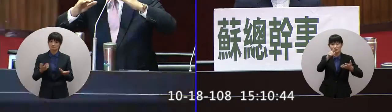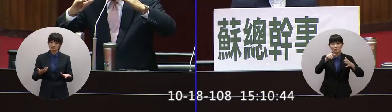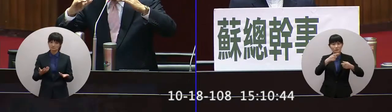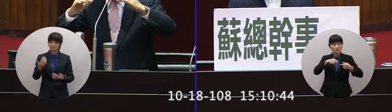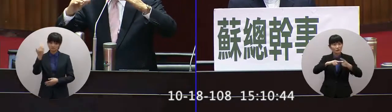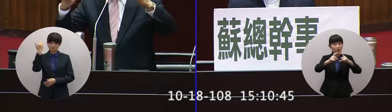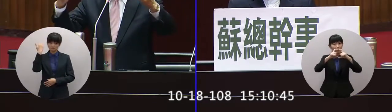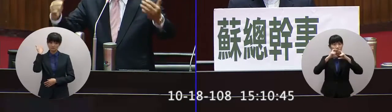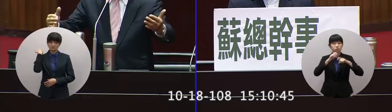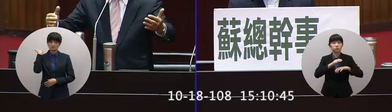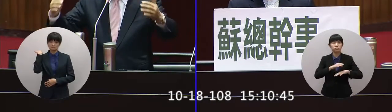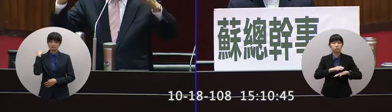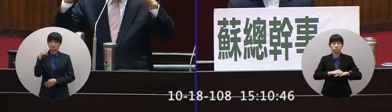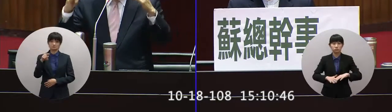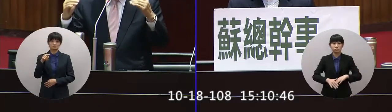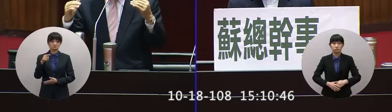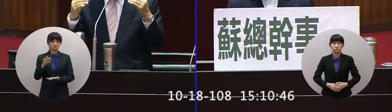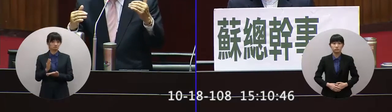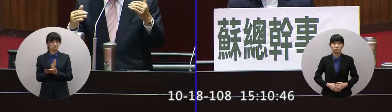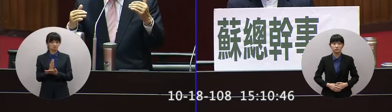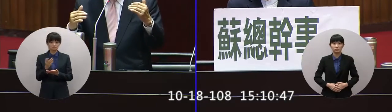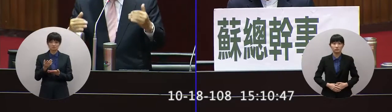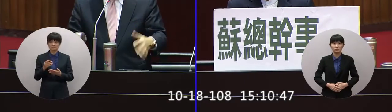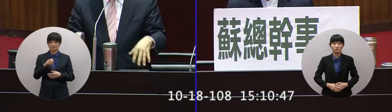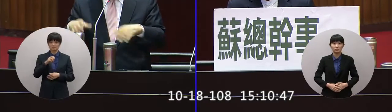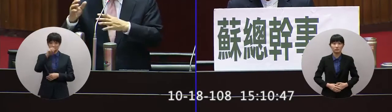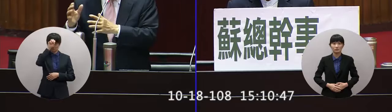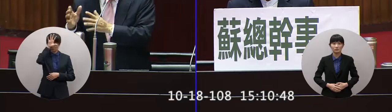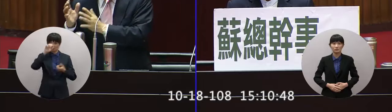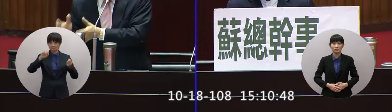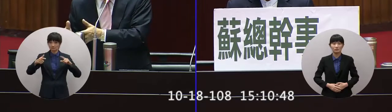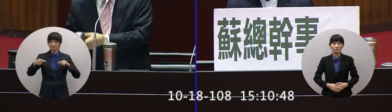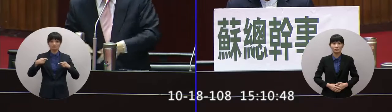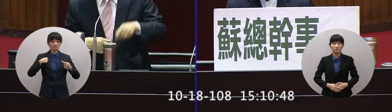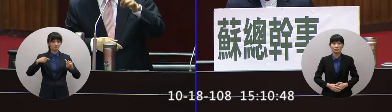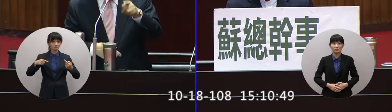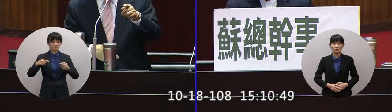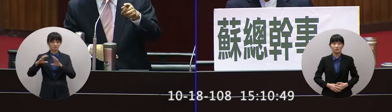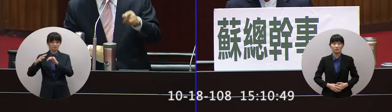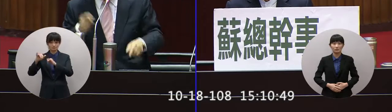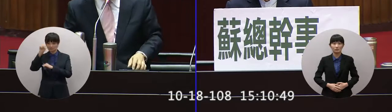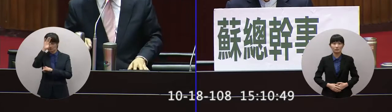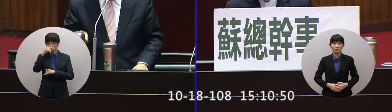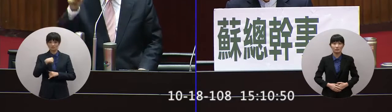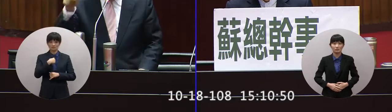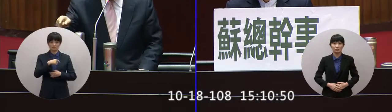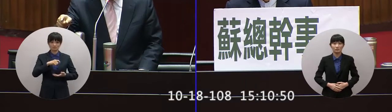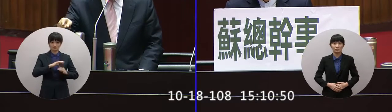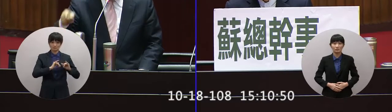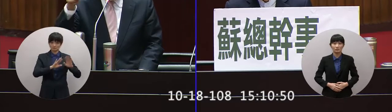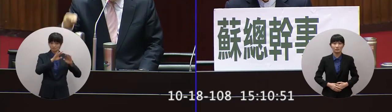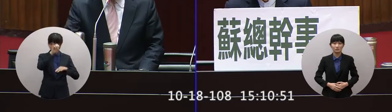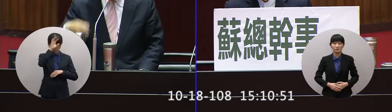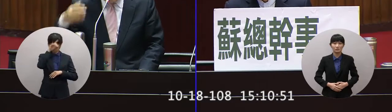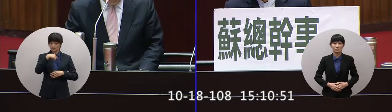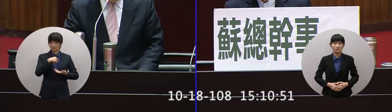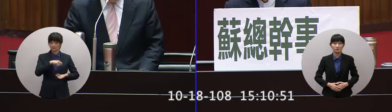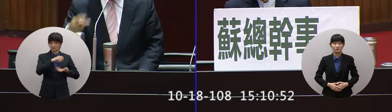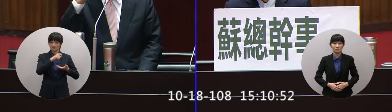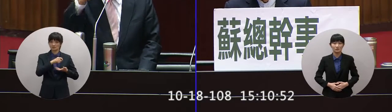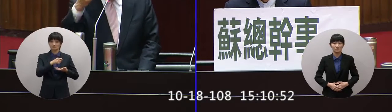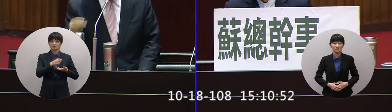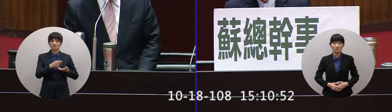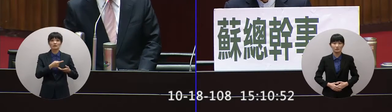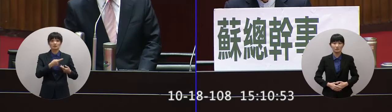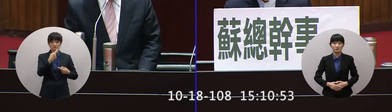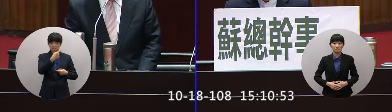當時的你看兩黨之間民進黨一粒一休都被你罵死可是當時你們是加